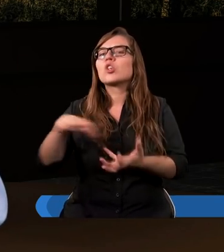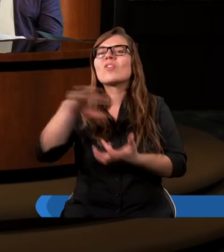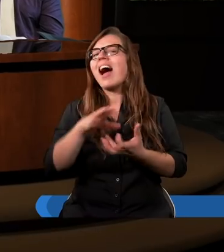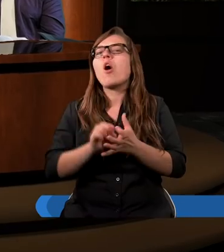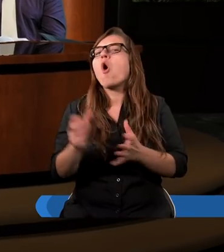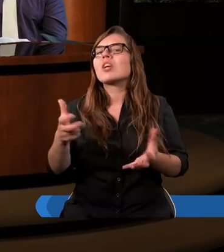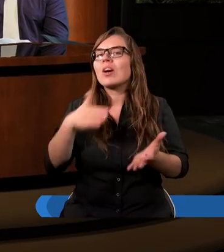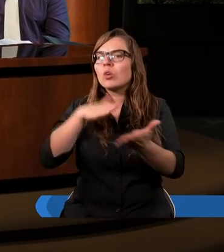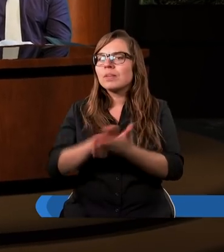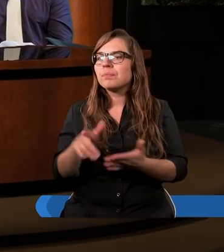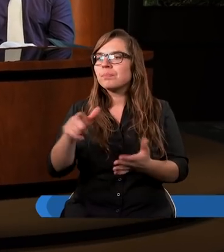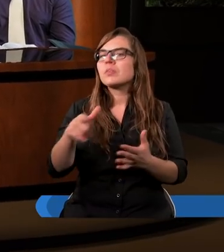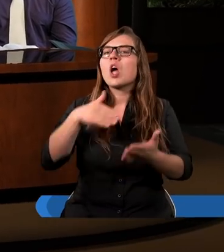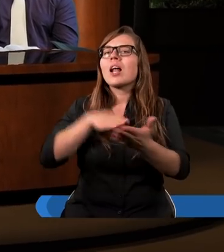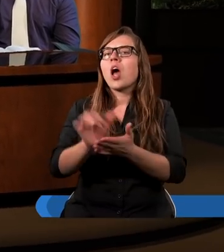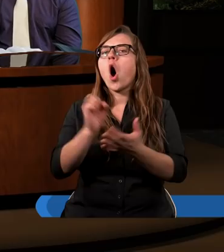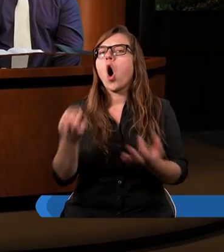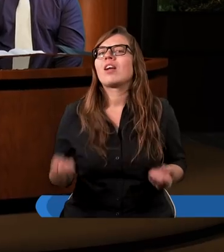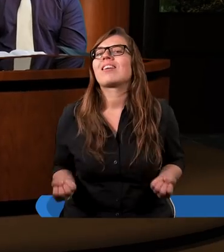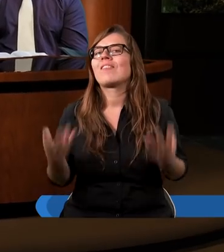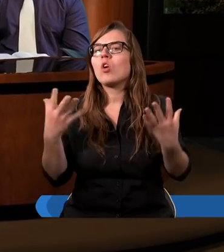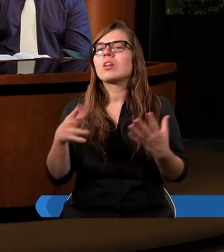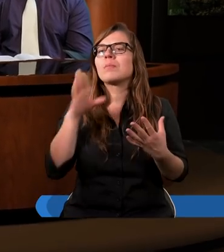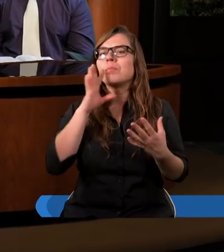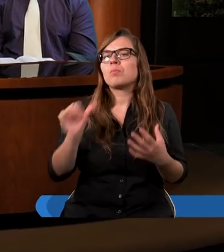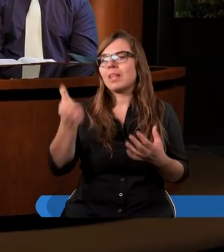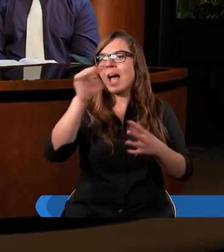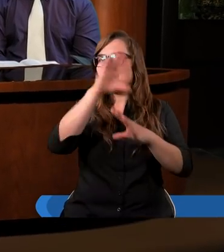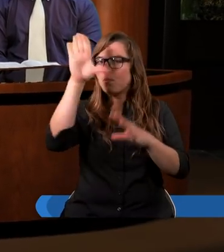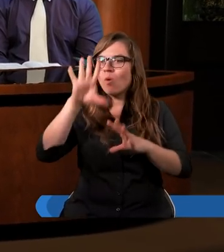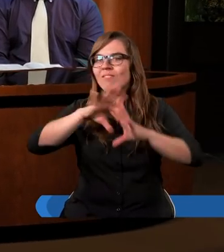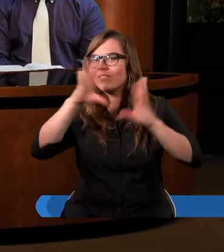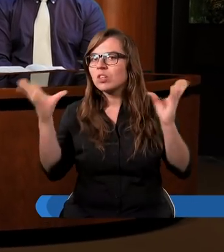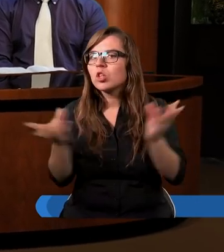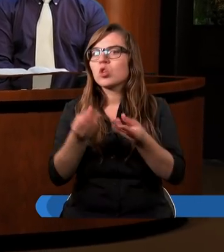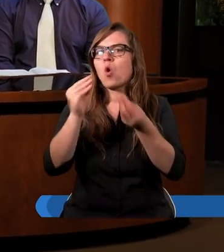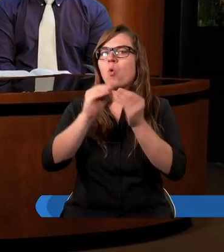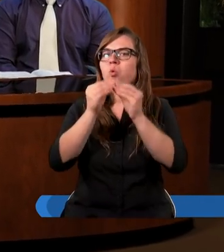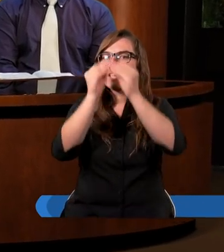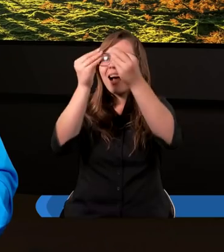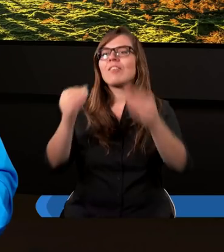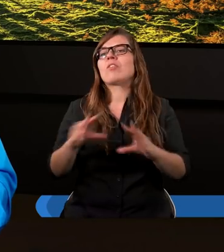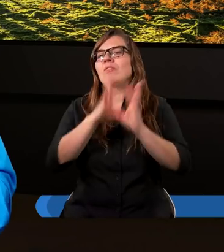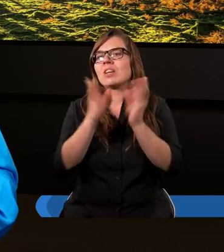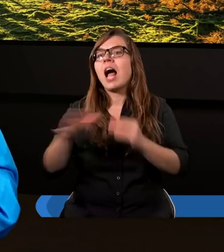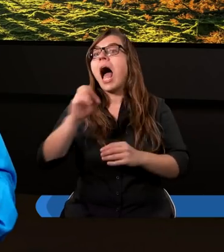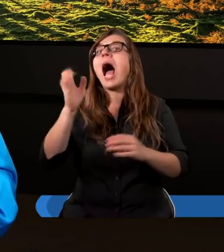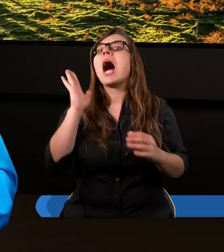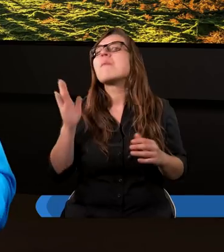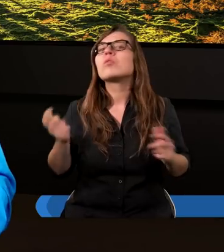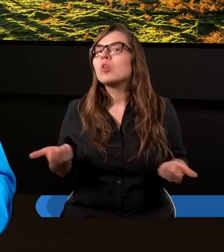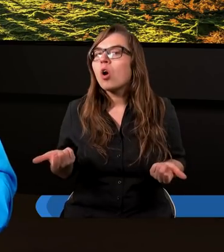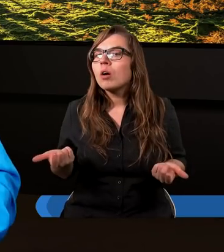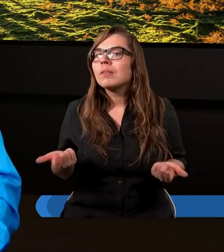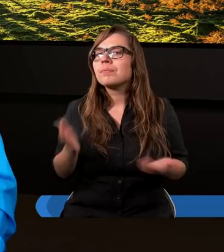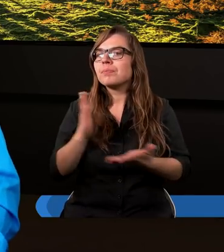Wszystko zaczyna się od stworzenia. Najpierw Bóg wszystko ukształtował, wszystkie warunki, a potem już